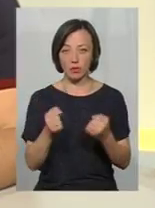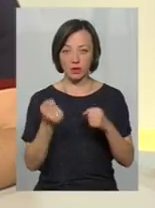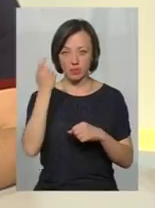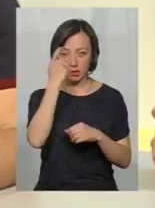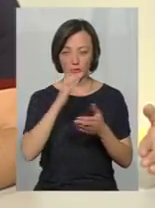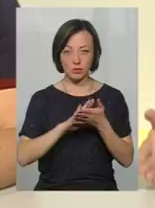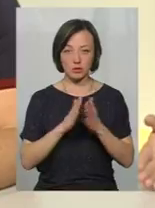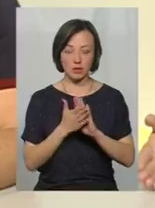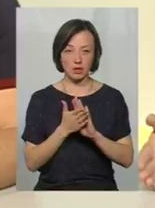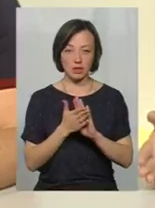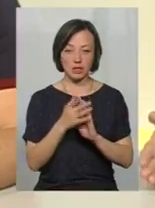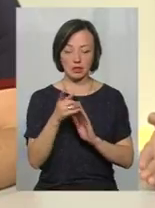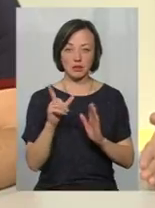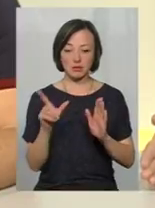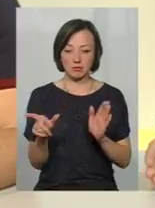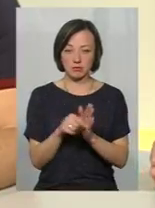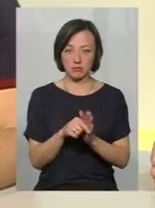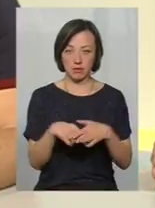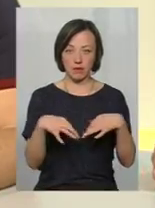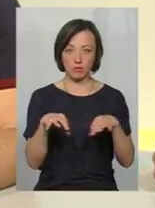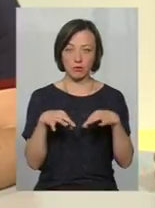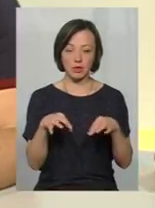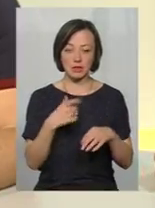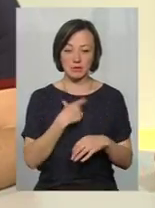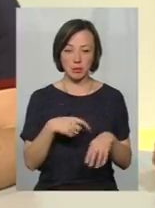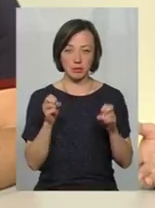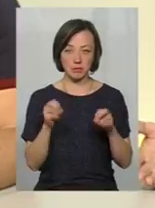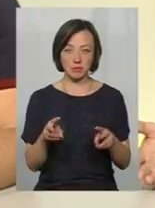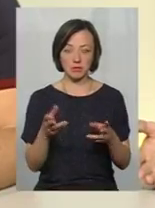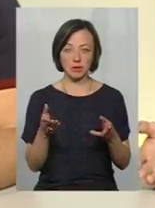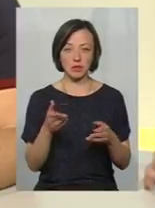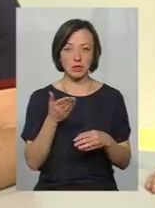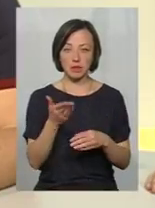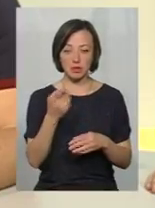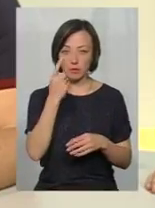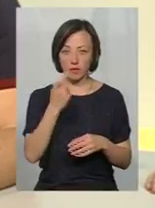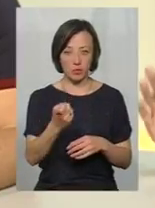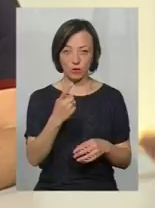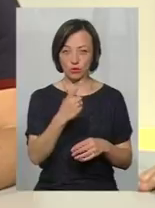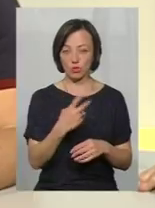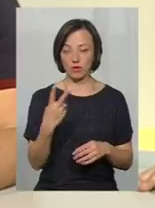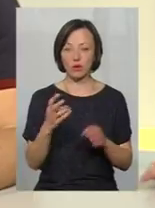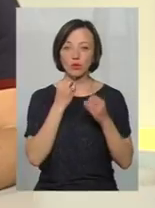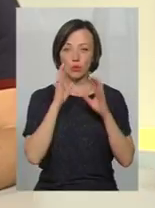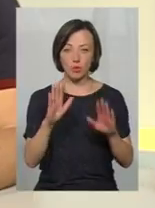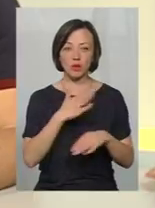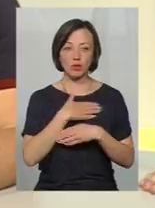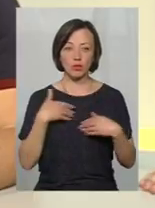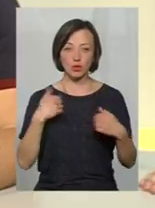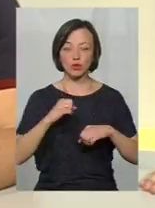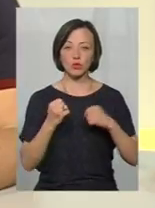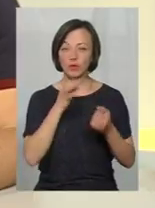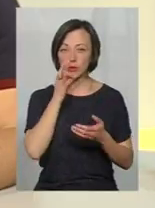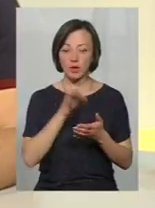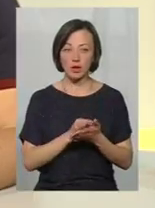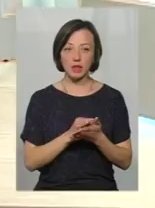нетверезому стані, ти їдеш в цьому автомобілі, ти наражаєш себе на небезпеку, і ти не повідомляєш на службуства. Добре, не хочеш ти, щоб тобі друг поніс